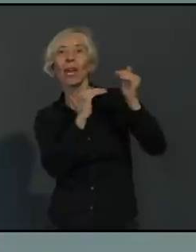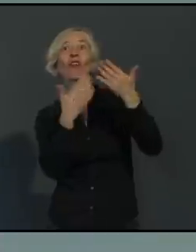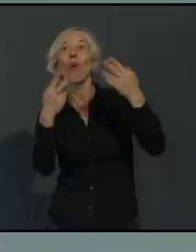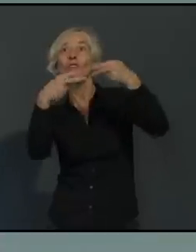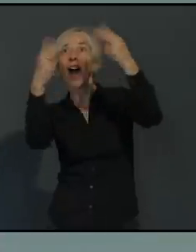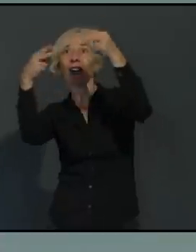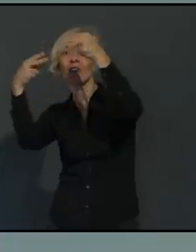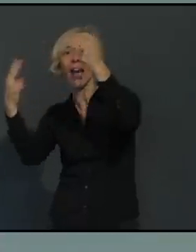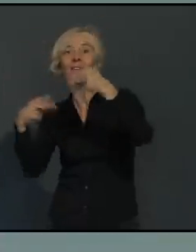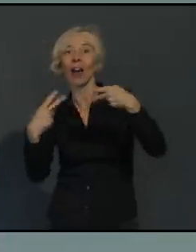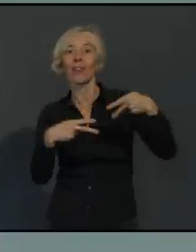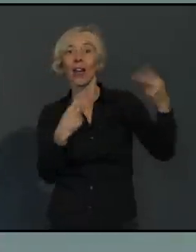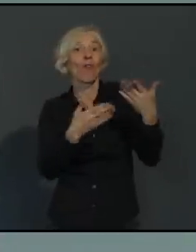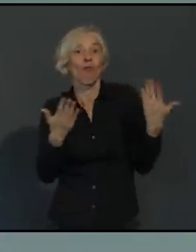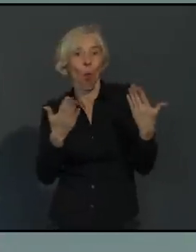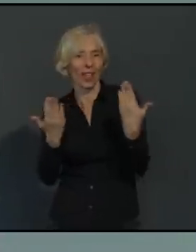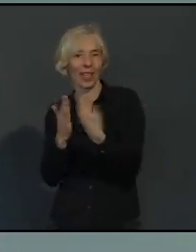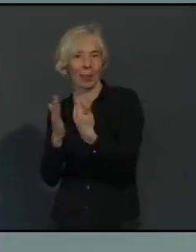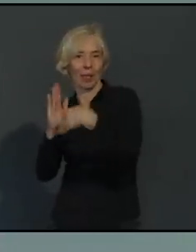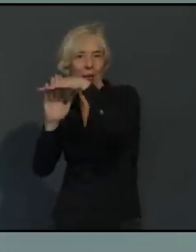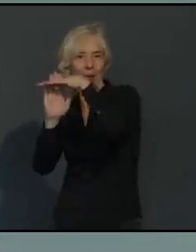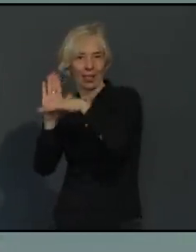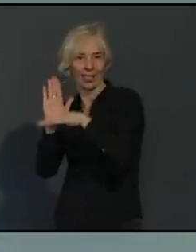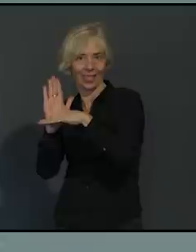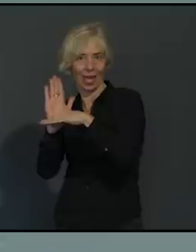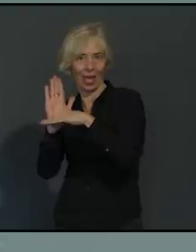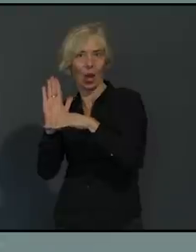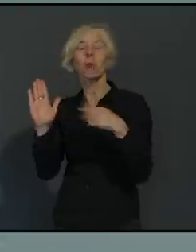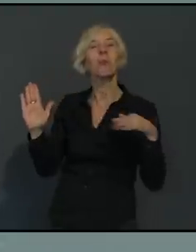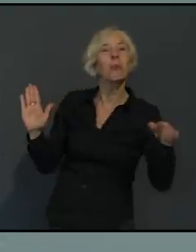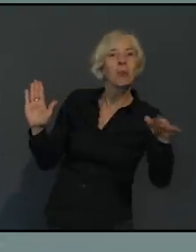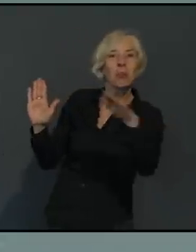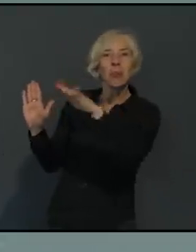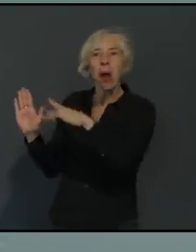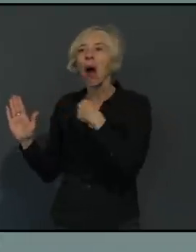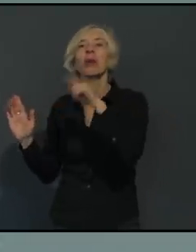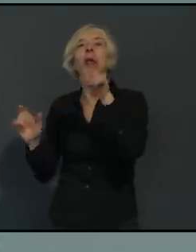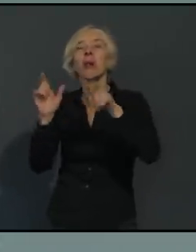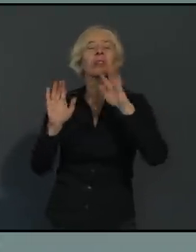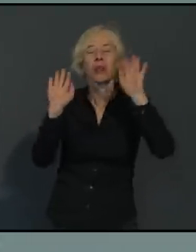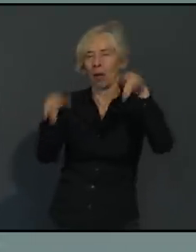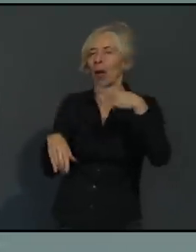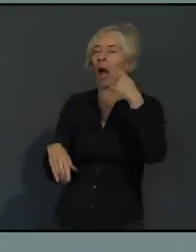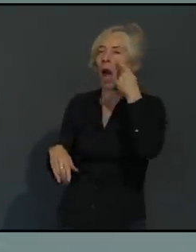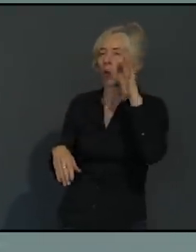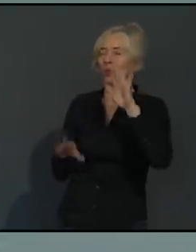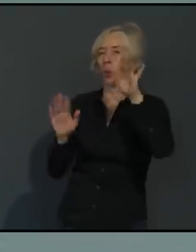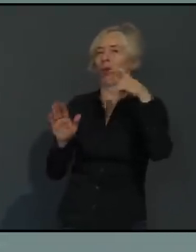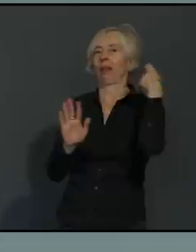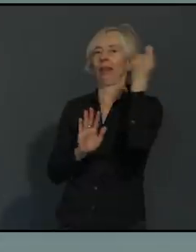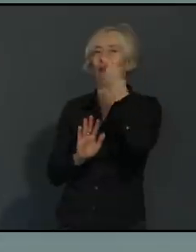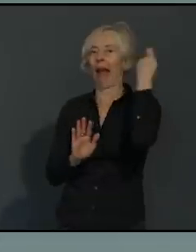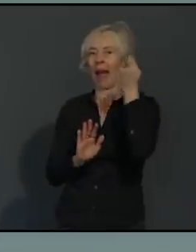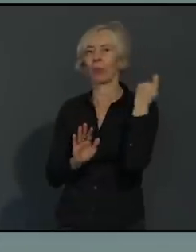vor allem durch die sozialen Medien, dass wir hier in Augsburg nur Panik verbreiten wollen, weil in diesem besagten Register